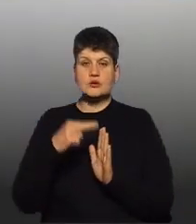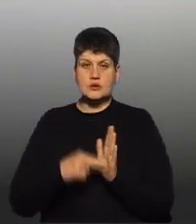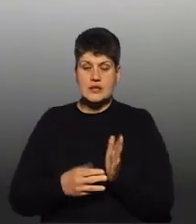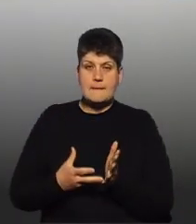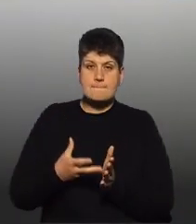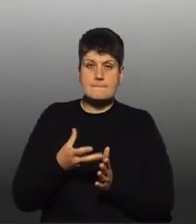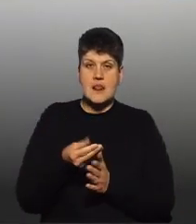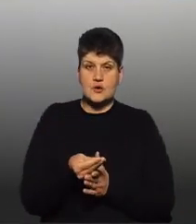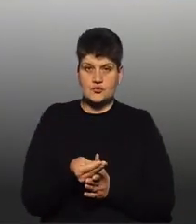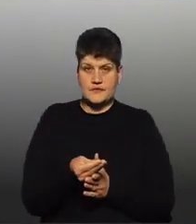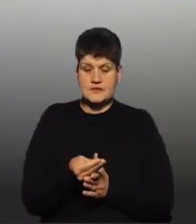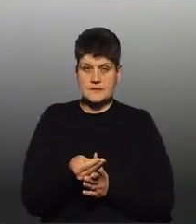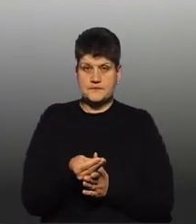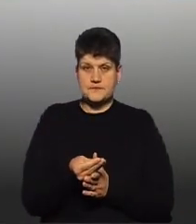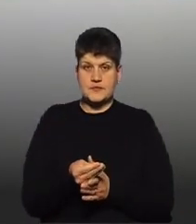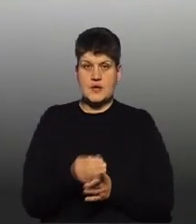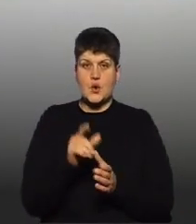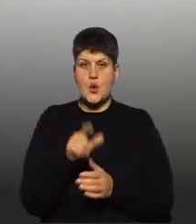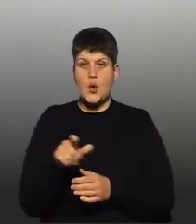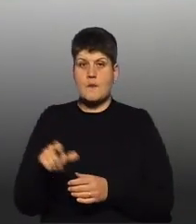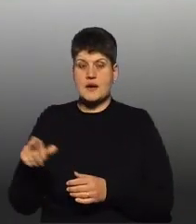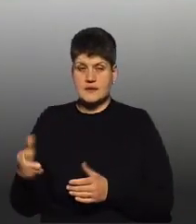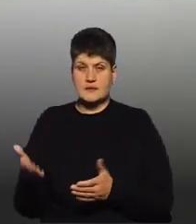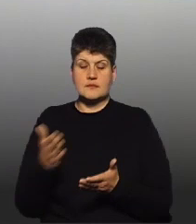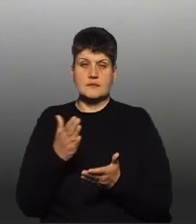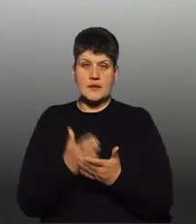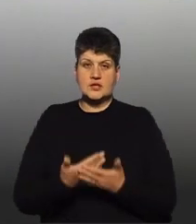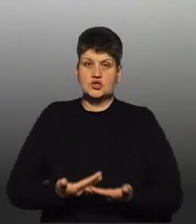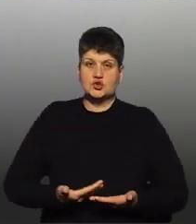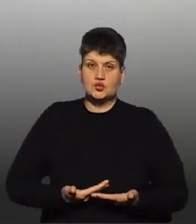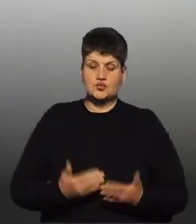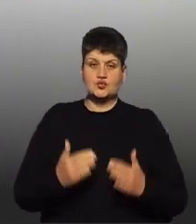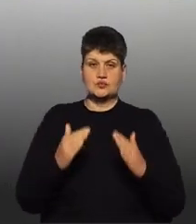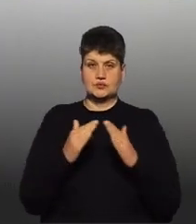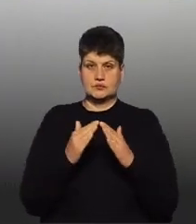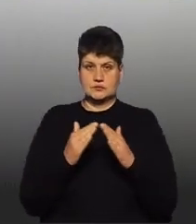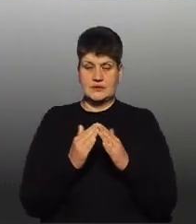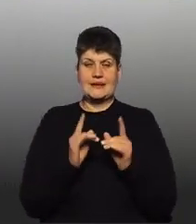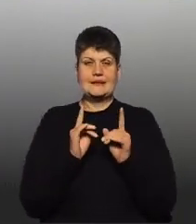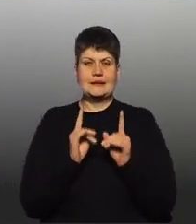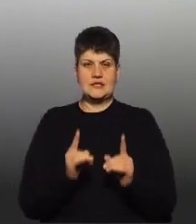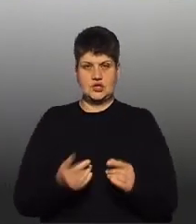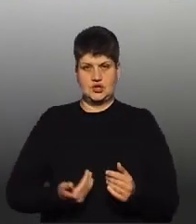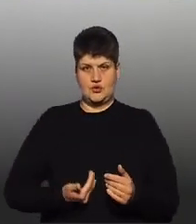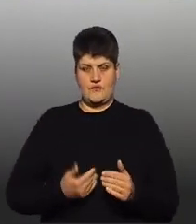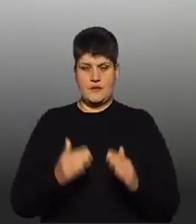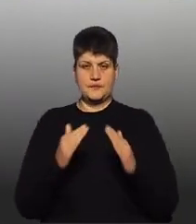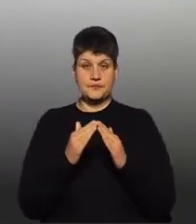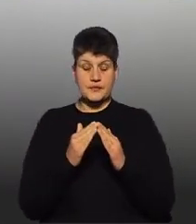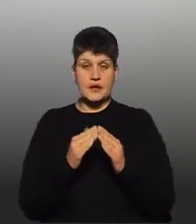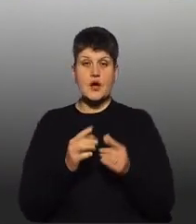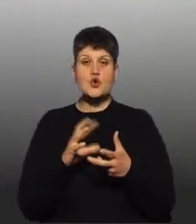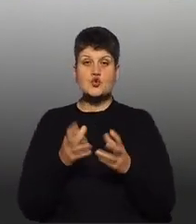громадян, які володіли житловою нерухомістю, виключно житлова нерухомість. Сума цього податку за рік